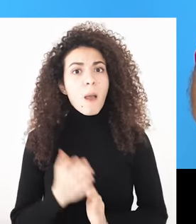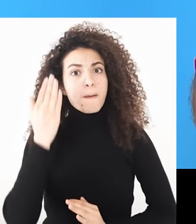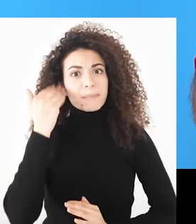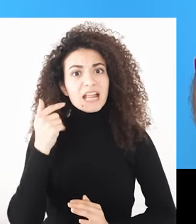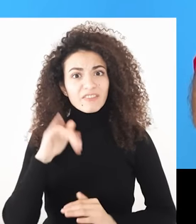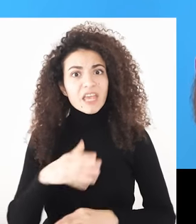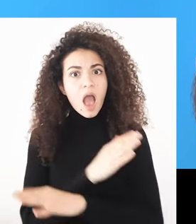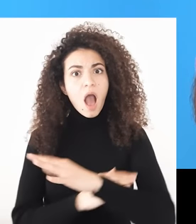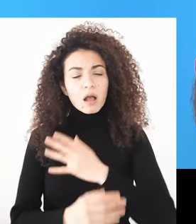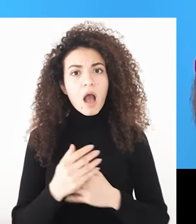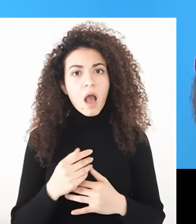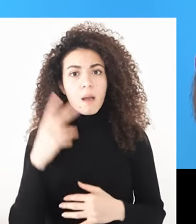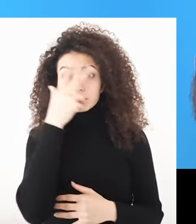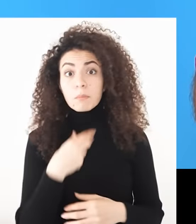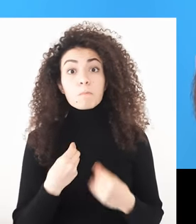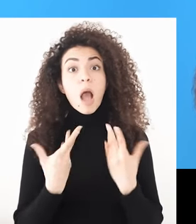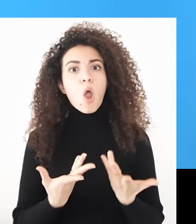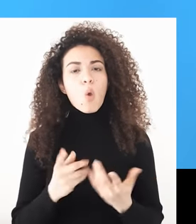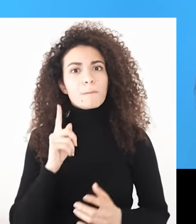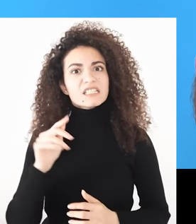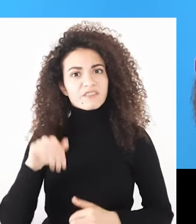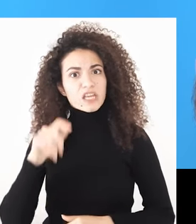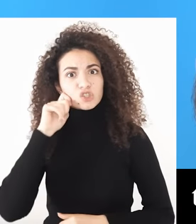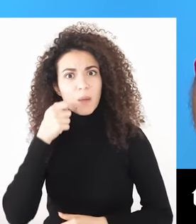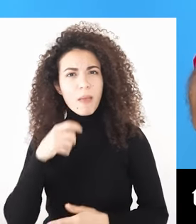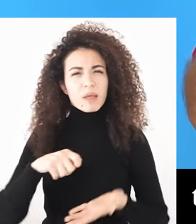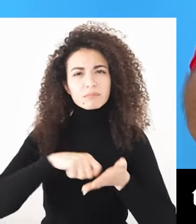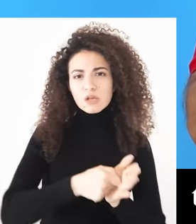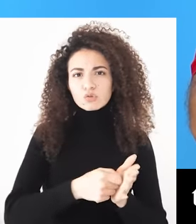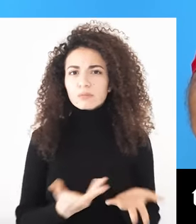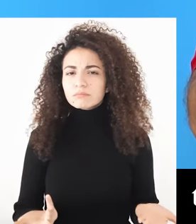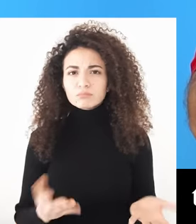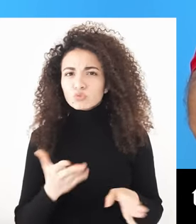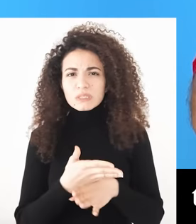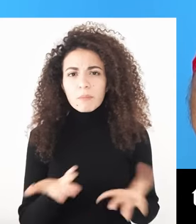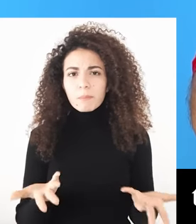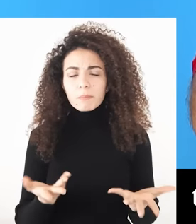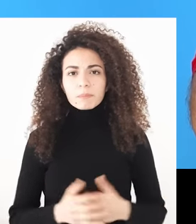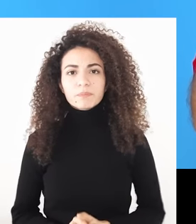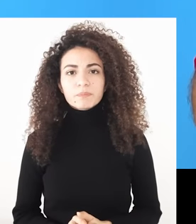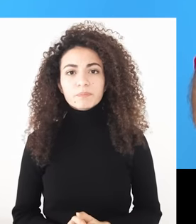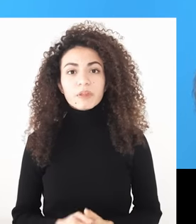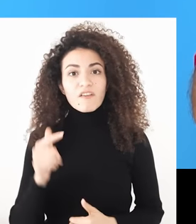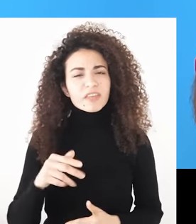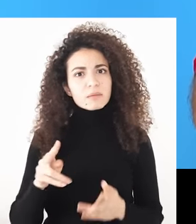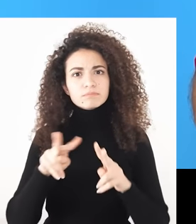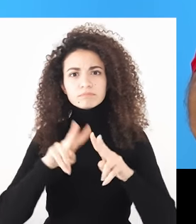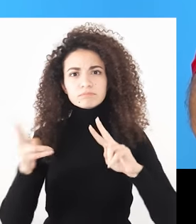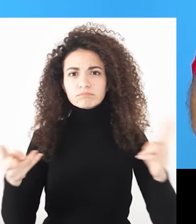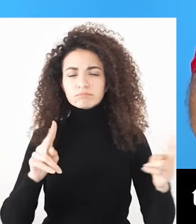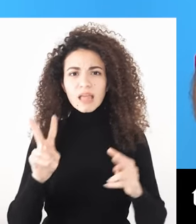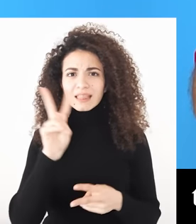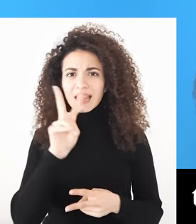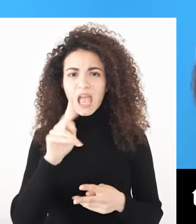ذات الإعاقة هي غير جزابة وبالتالي عندها نقص لأنوستها فما هو السبب للتعرض للتحرش إذن هناك تناقض